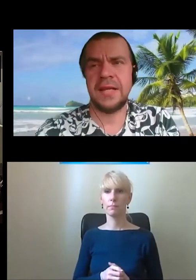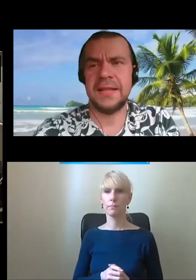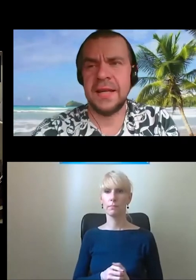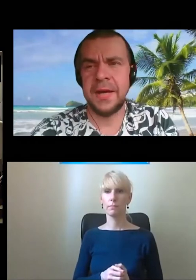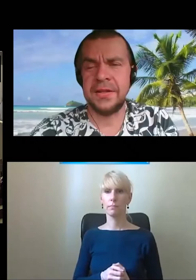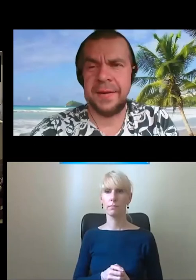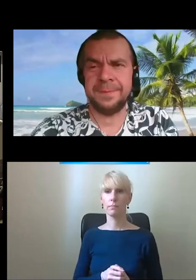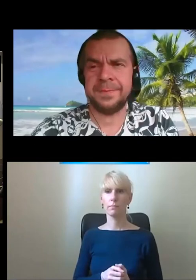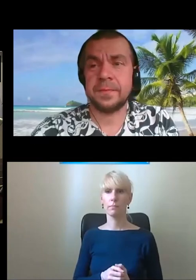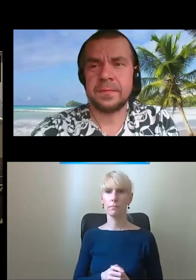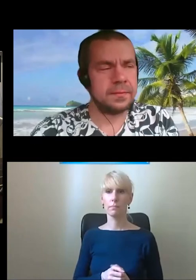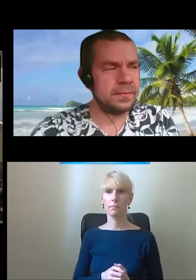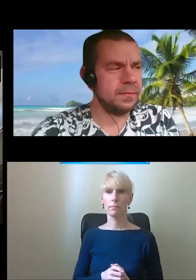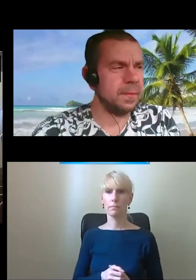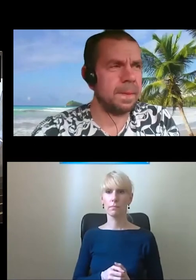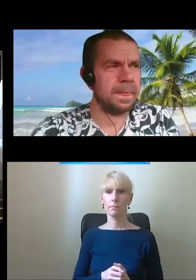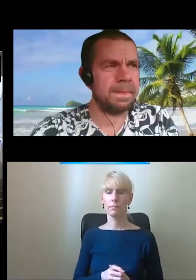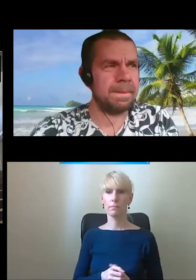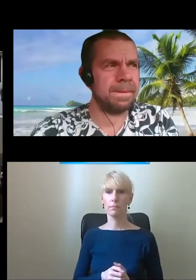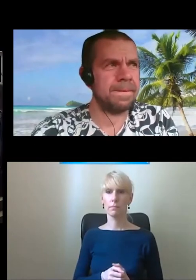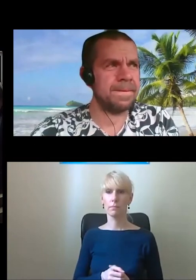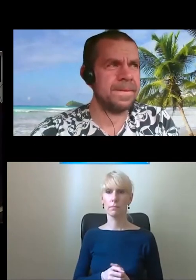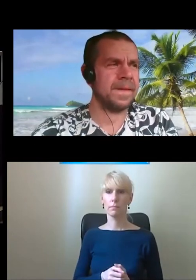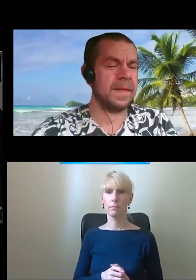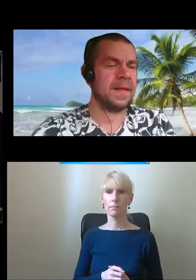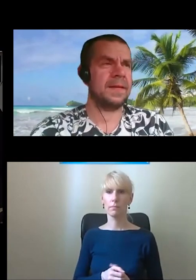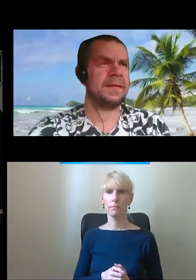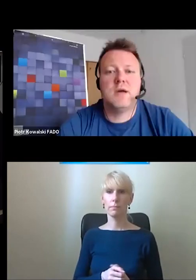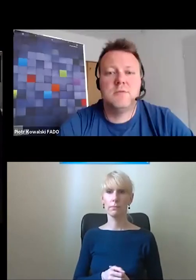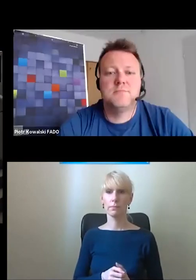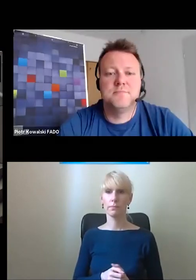Czas dalej biegnę. Rozumiem, że jak patrzę, to widać, nie?